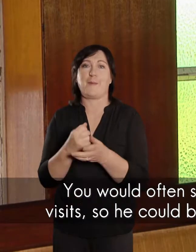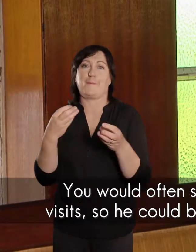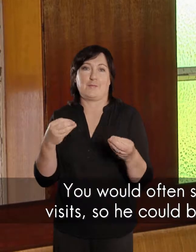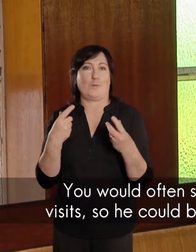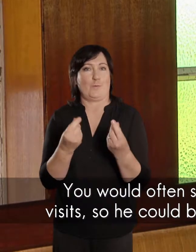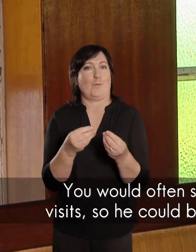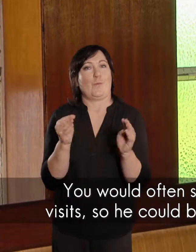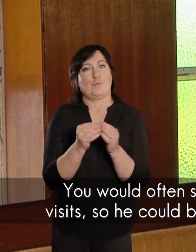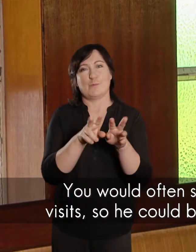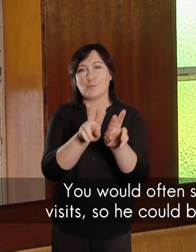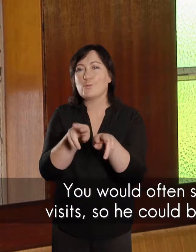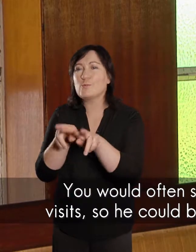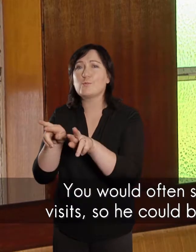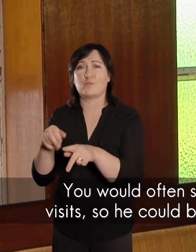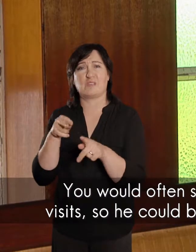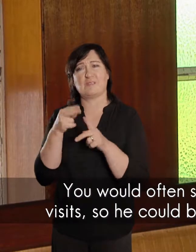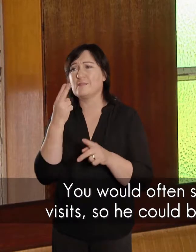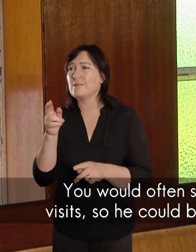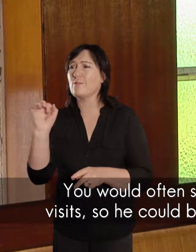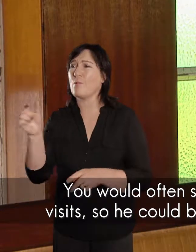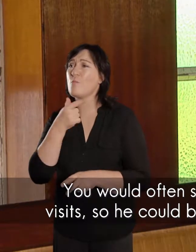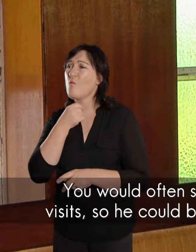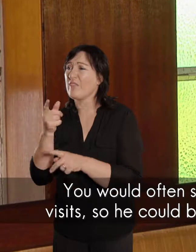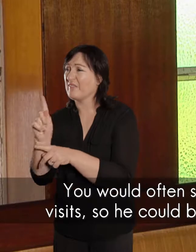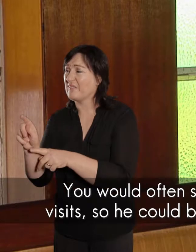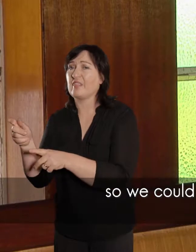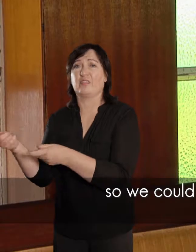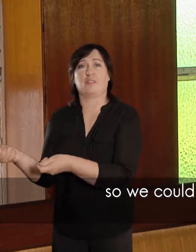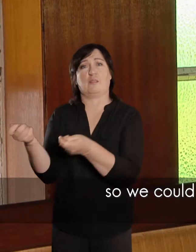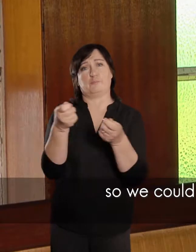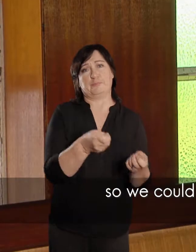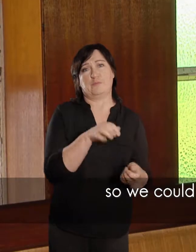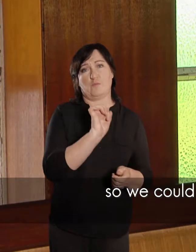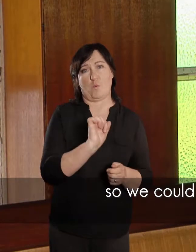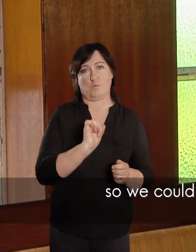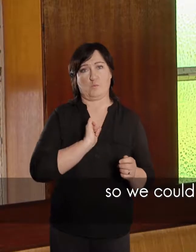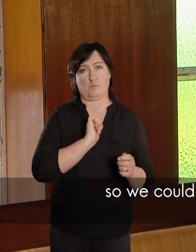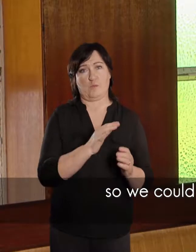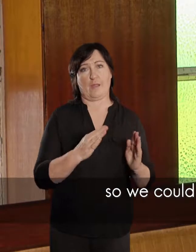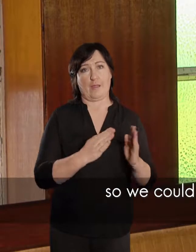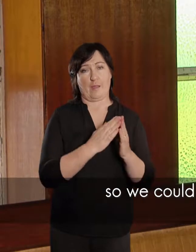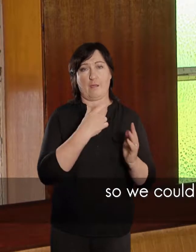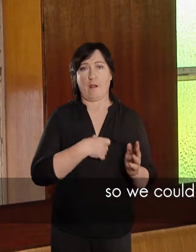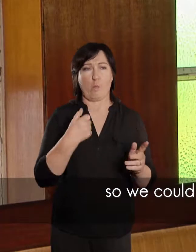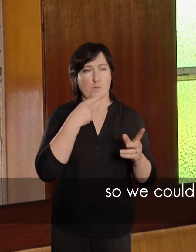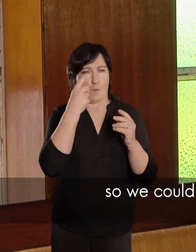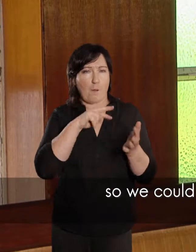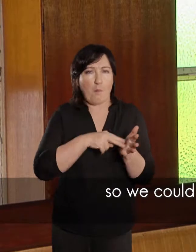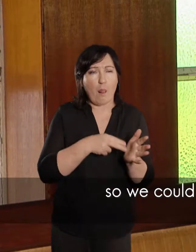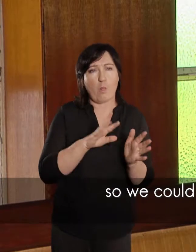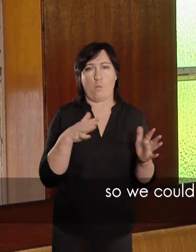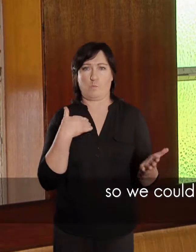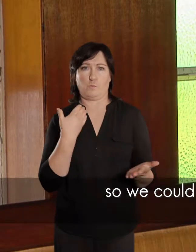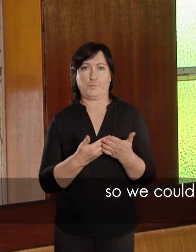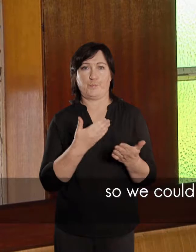huisbesoek gedoene, en waar hy die nood van die mense, teruggebringe naar die kerkraat, so dat ons aan die einde van die dag, moest planne beraam, om